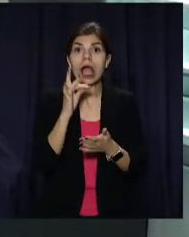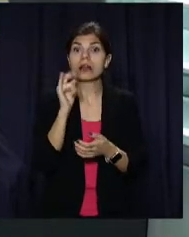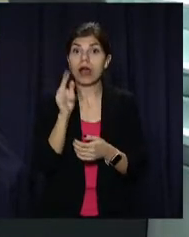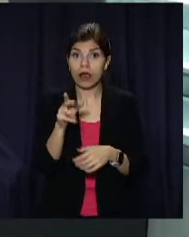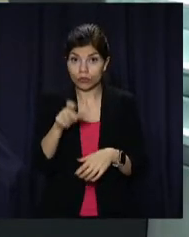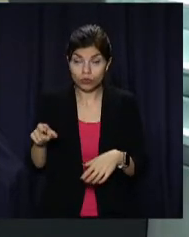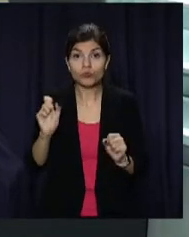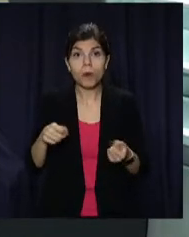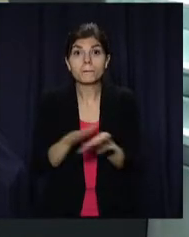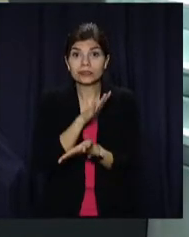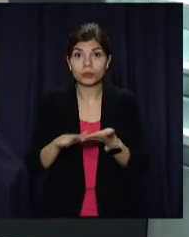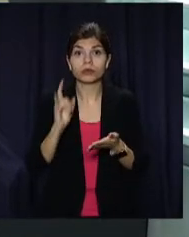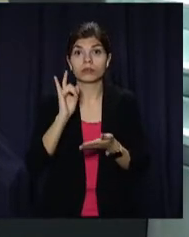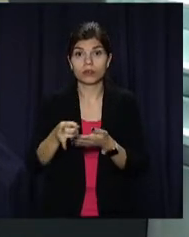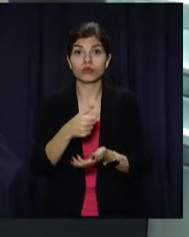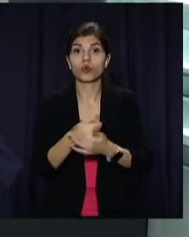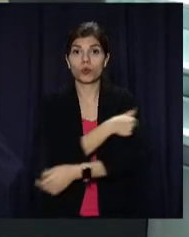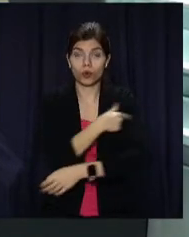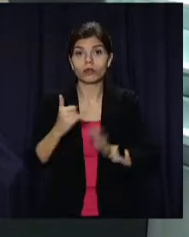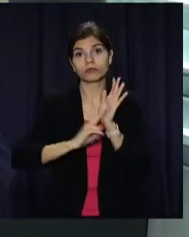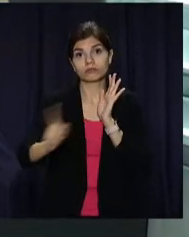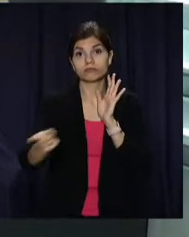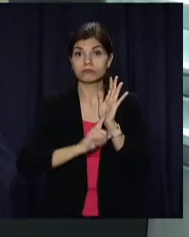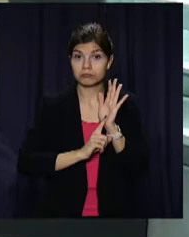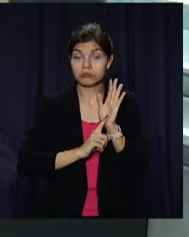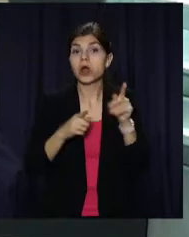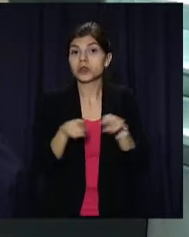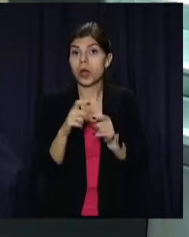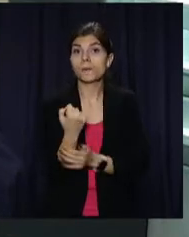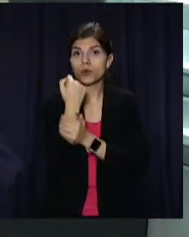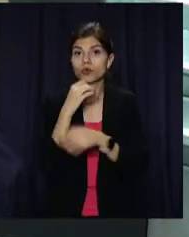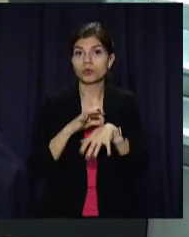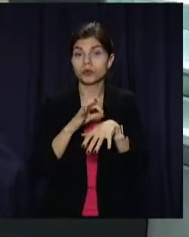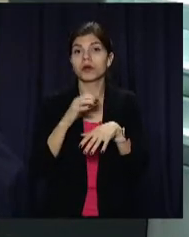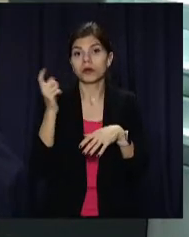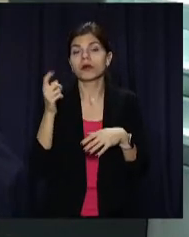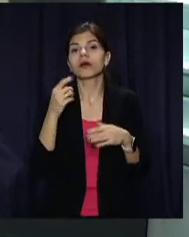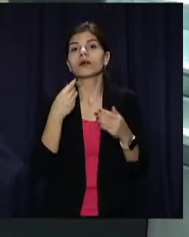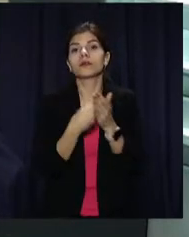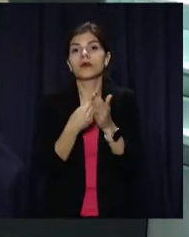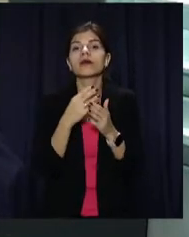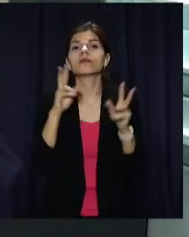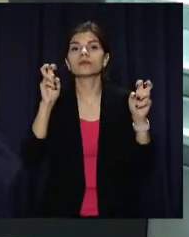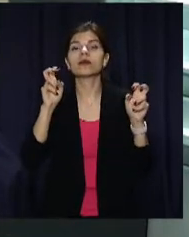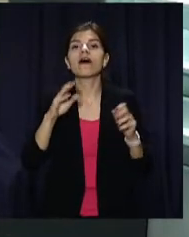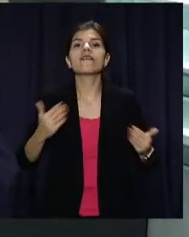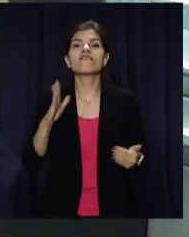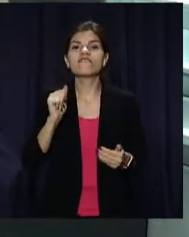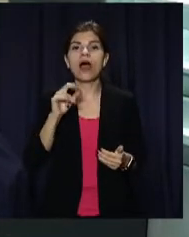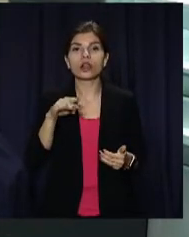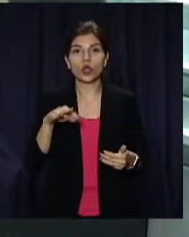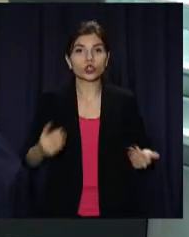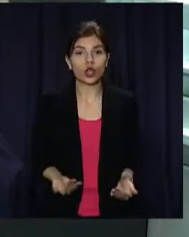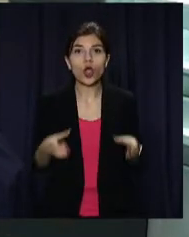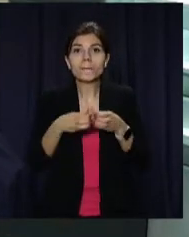рак можуть безкоштовно доїхати до лікарні і назад додому. Таку підтримку хворим надав благодійний фонд «Варто жити» разом з компанією